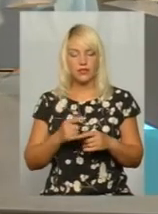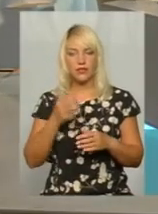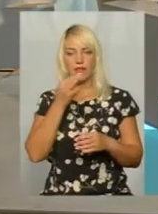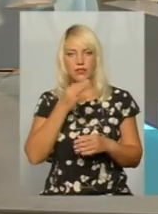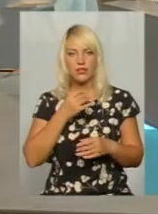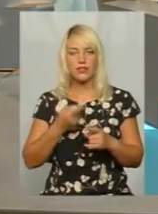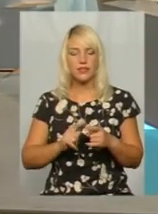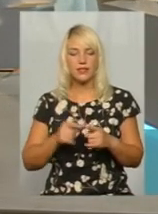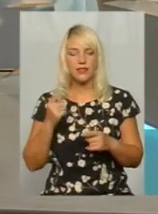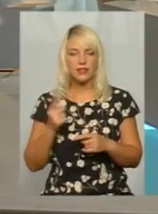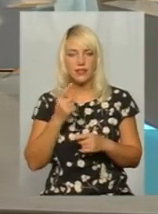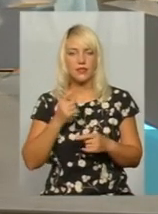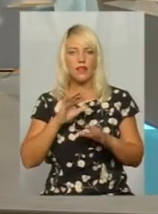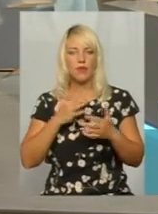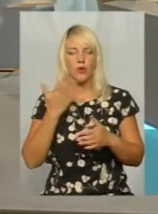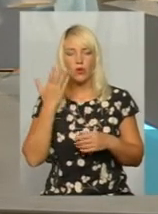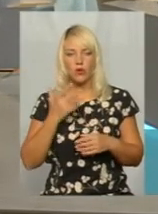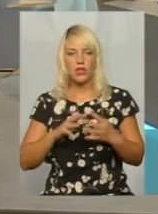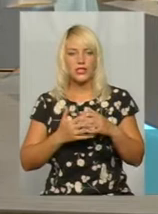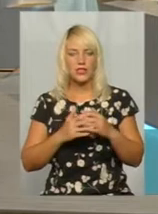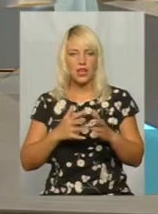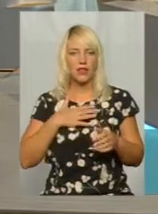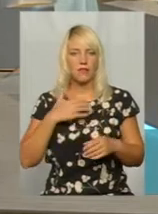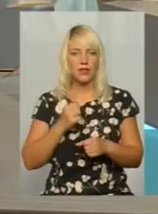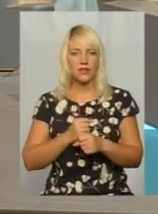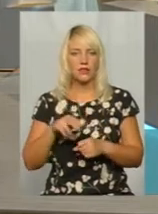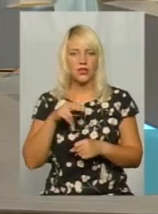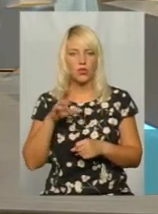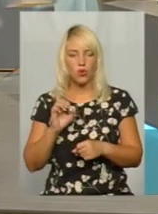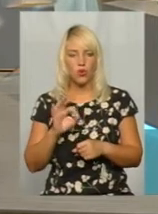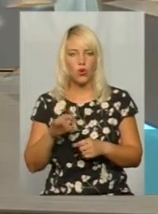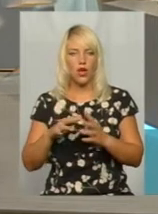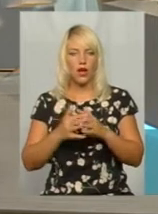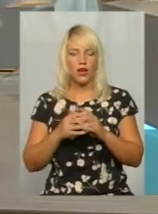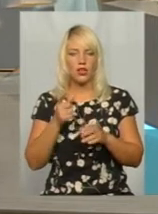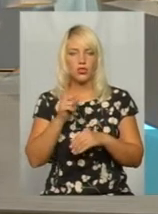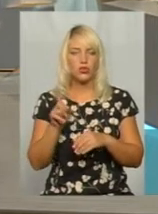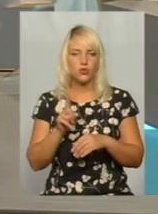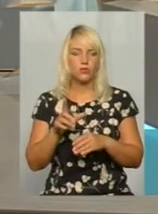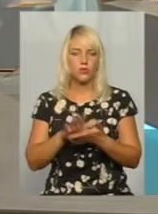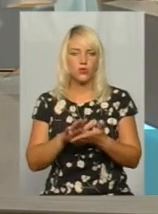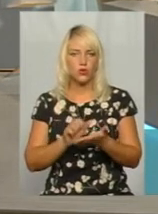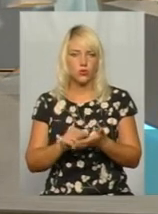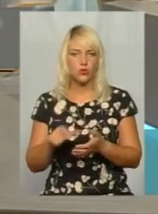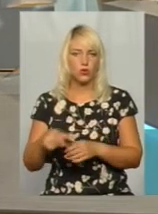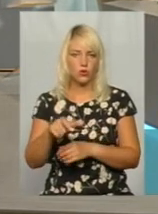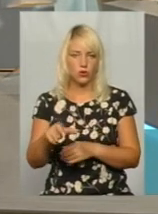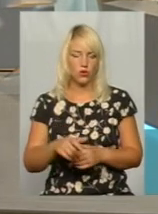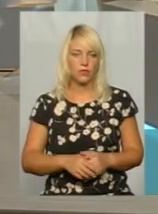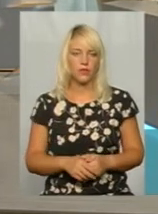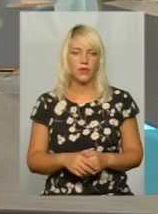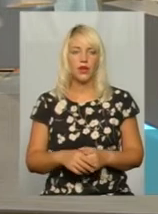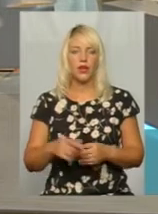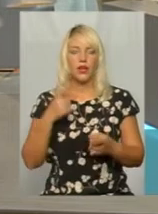коли селяни виставляють претензії до аграріїв через те, що ті перезавантажують транспорт, ну і вітак псують дорогу? Скажімо так,